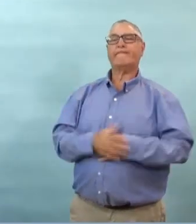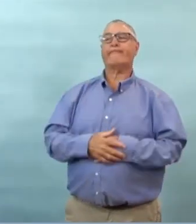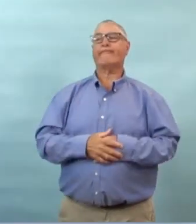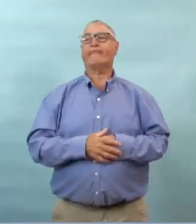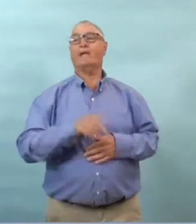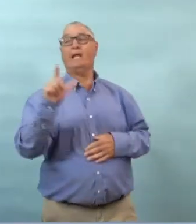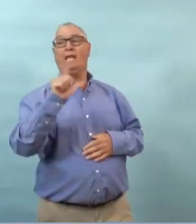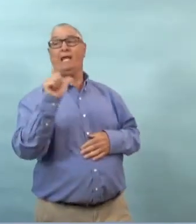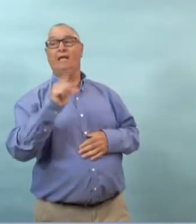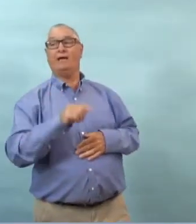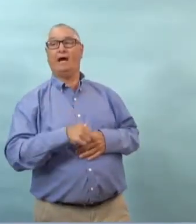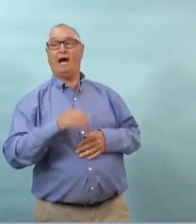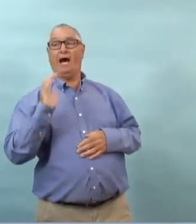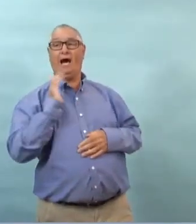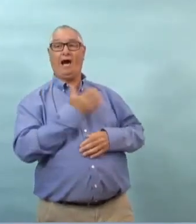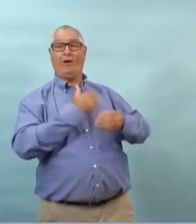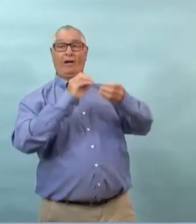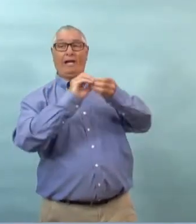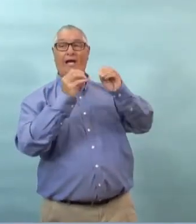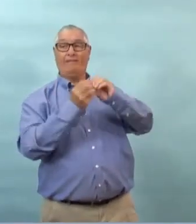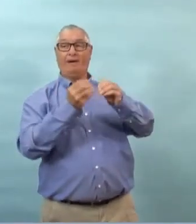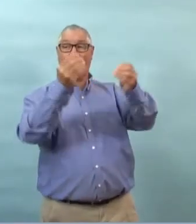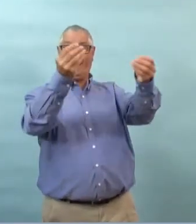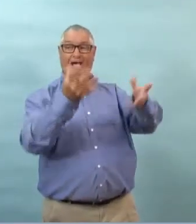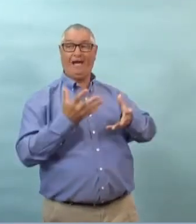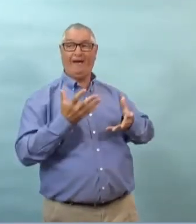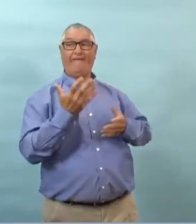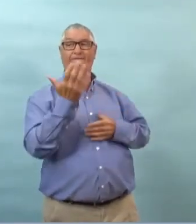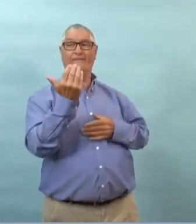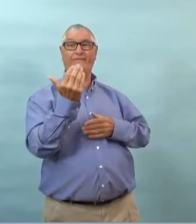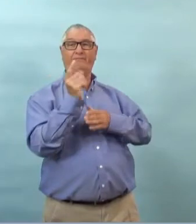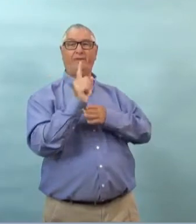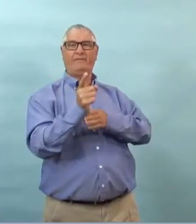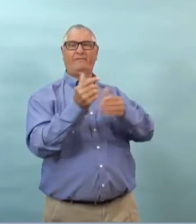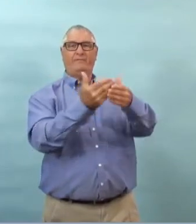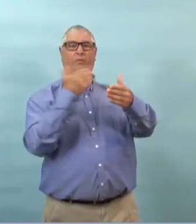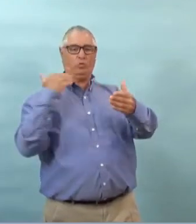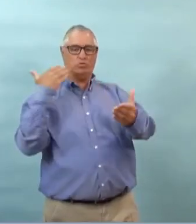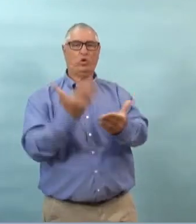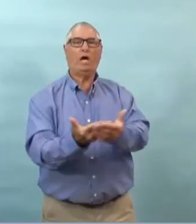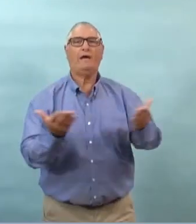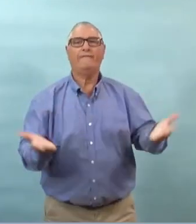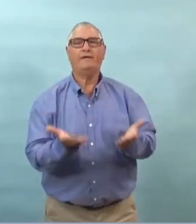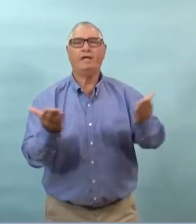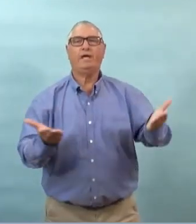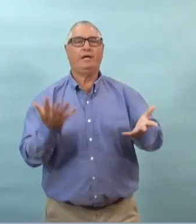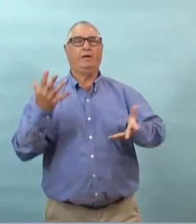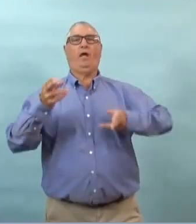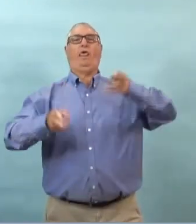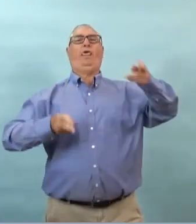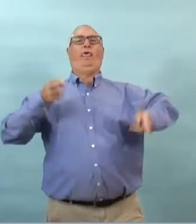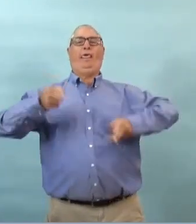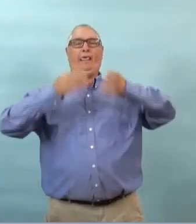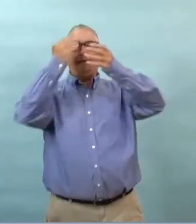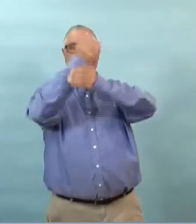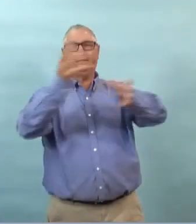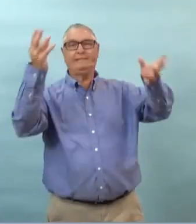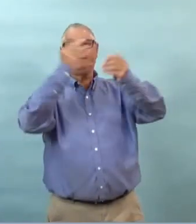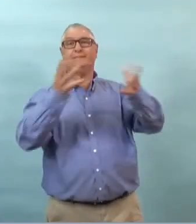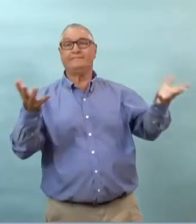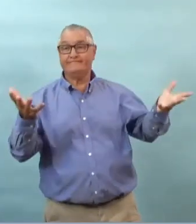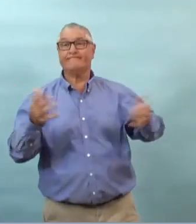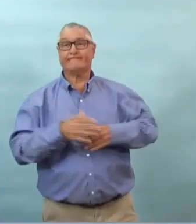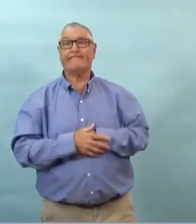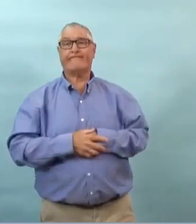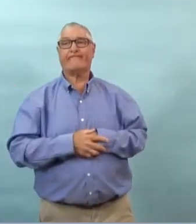bon les chiffres vient d'être mis un jour littéralement 15 minutes avant qu'on arrive ici donc le tableau de bord va également